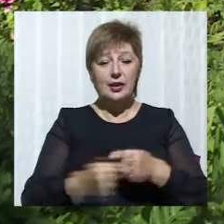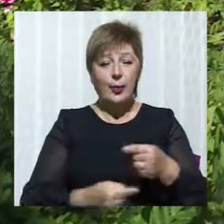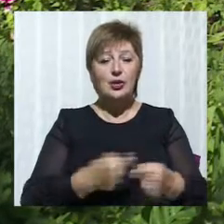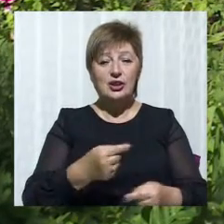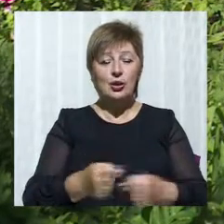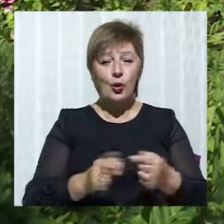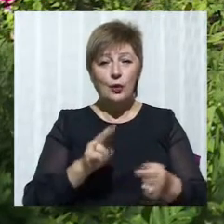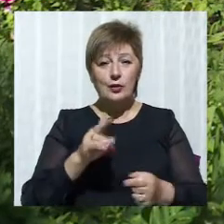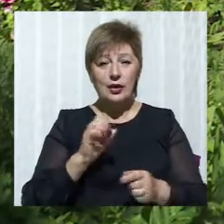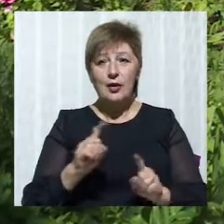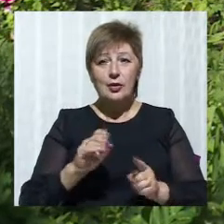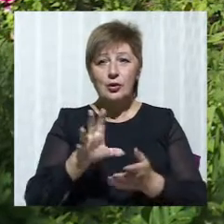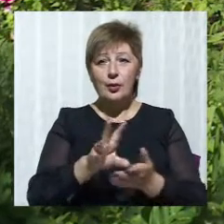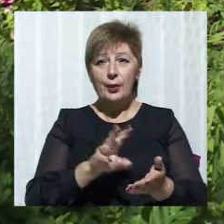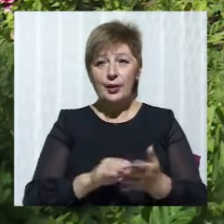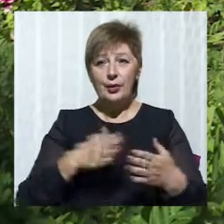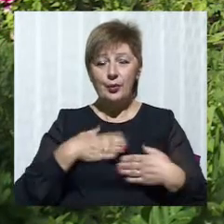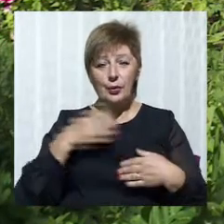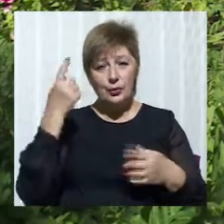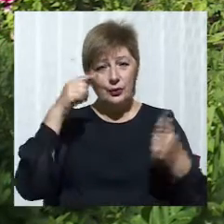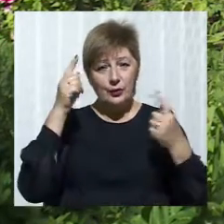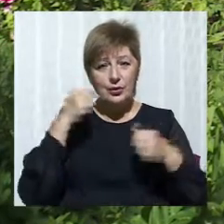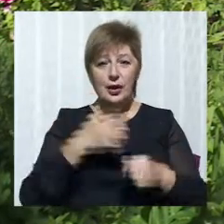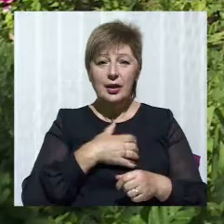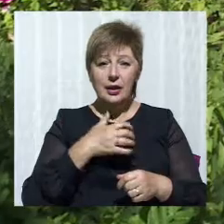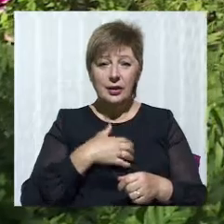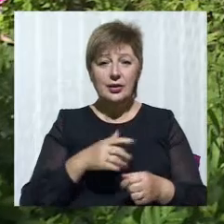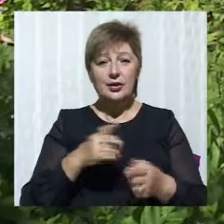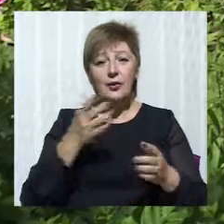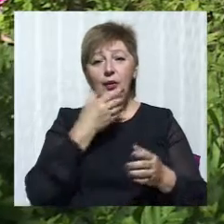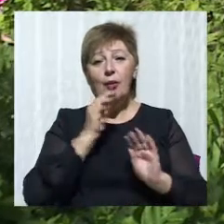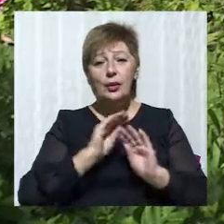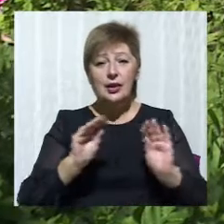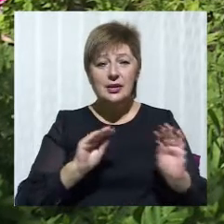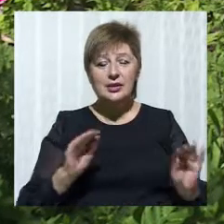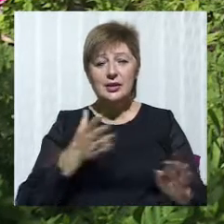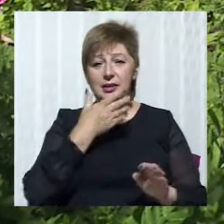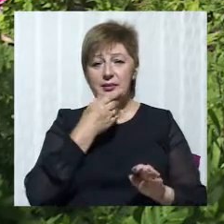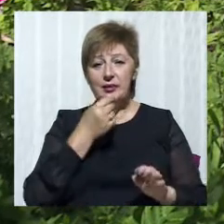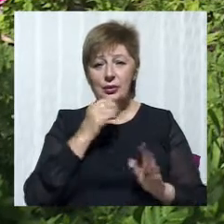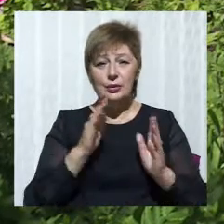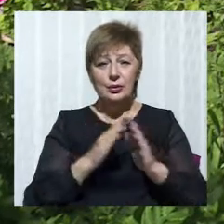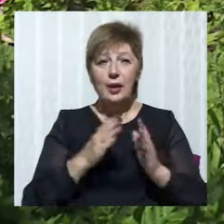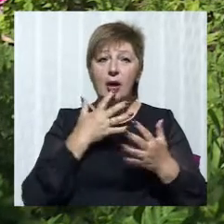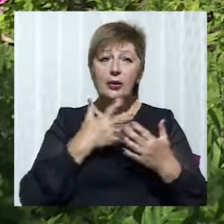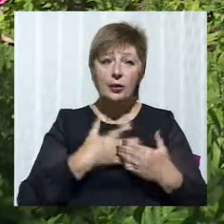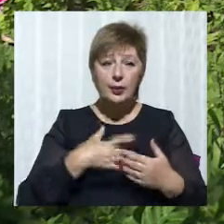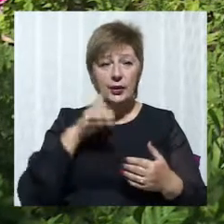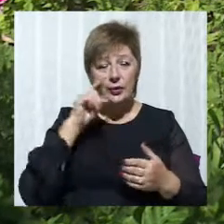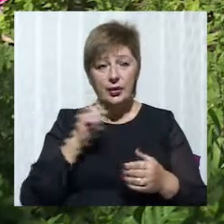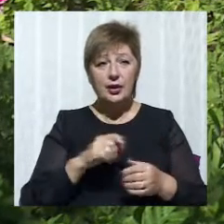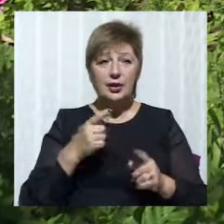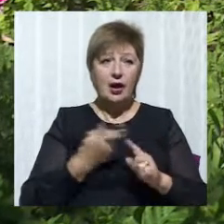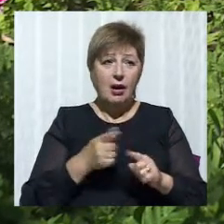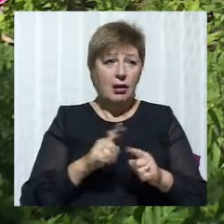Хотілося, аби хтось перейняв мою творчість і хотів би прикрасити свої домівки. Тому що любити Україну не означає казати це. Треба щось